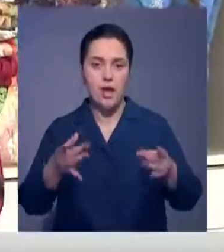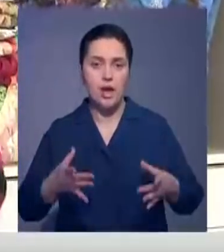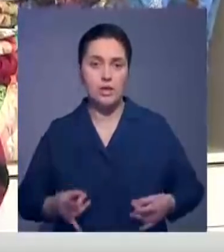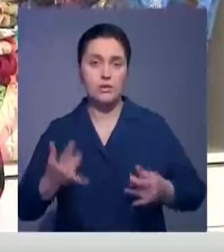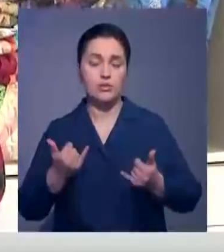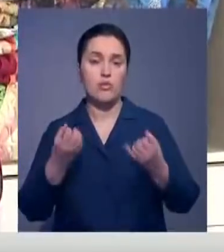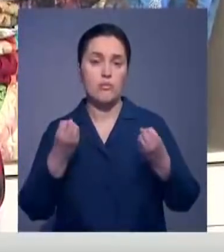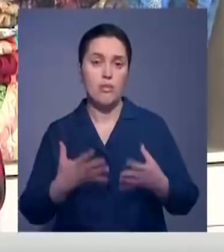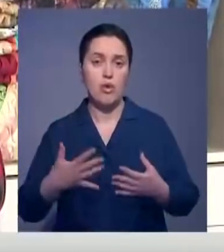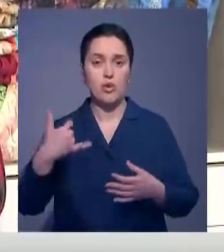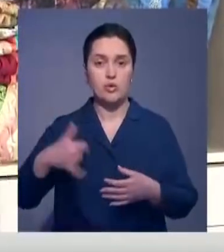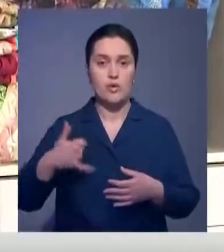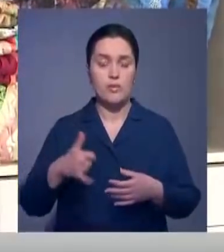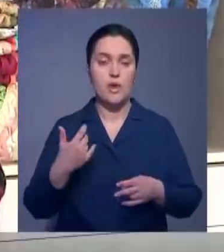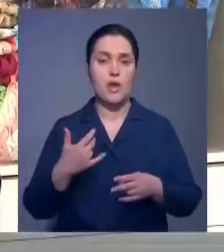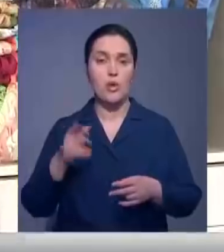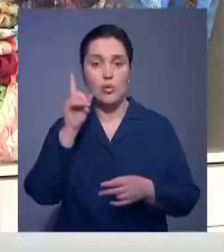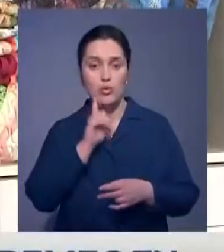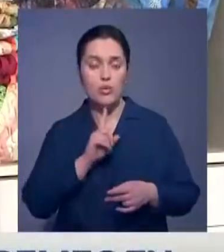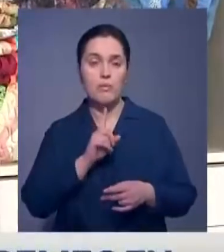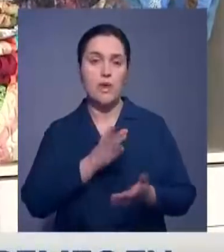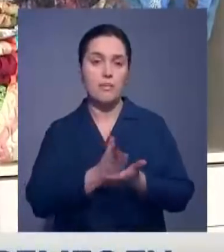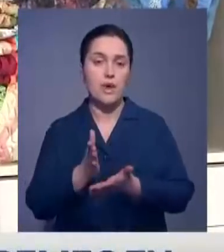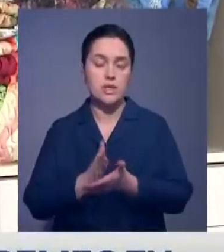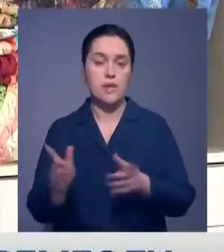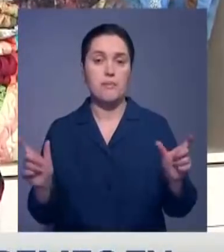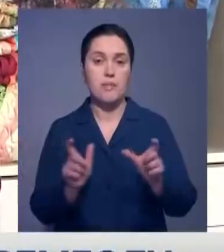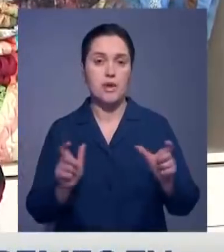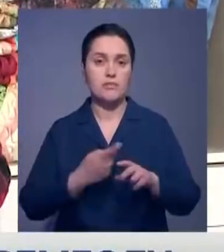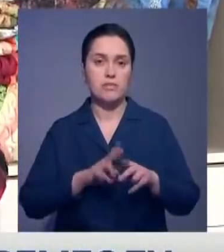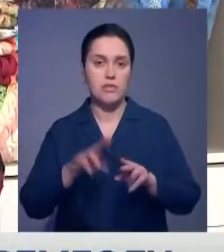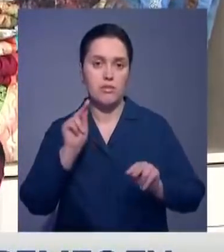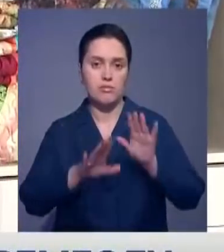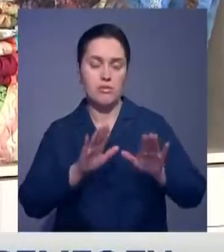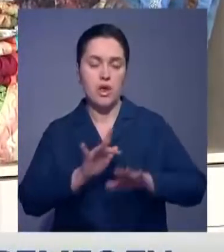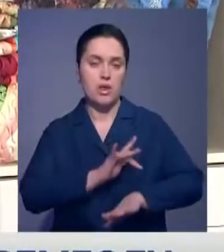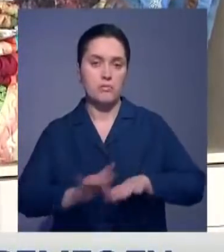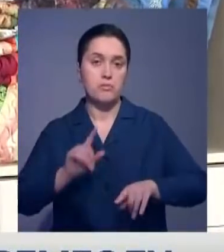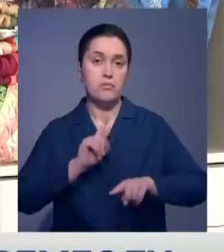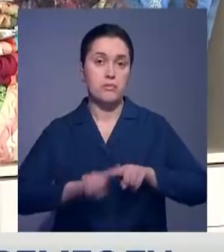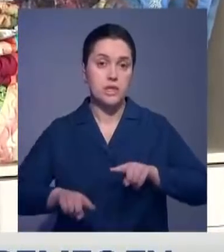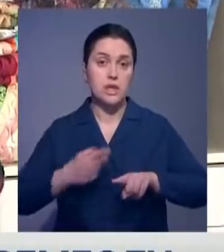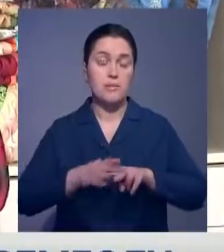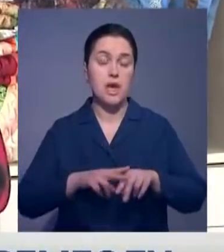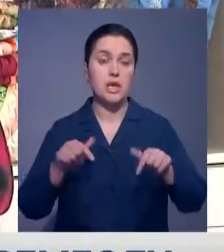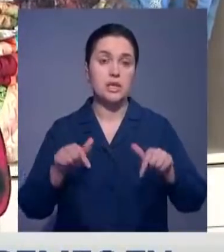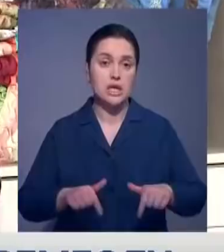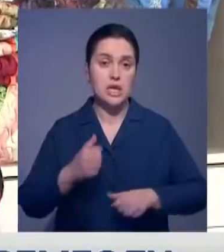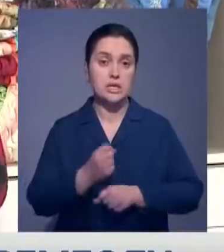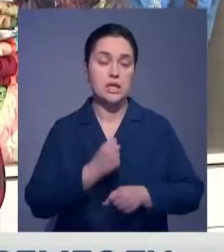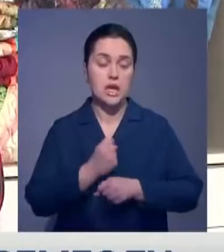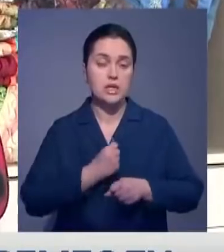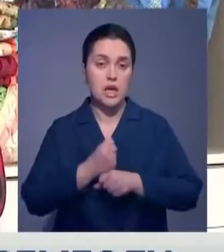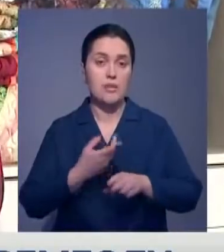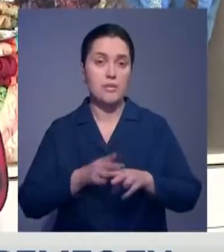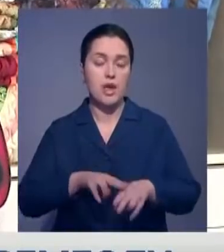вместительные сумки, с которыми удобно ходить по магазинам. В студии такие разлетаются, как горячие пирожки, так что здесь не только делают этот мир